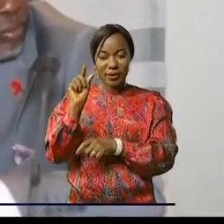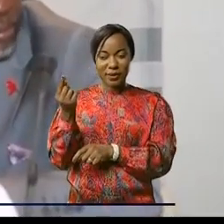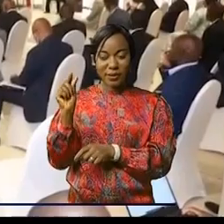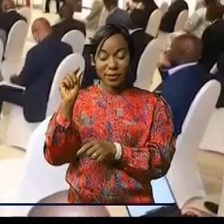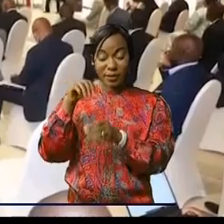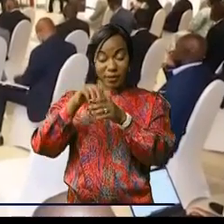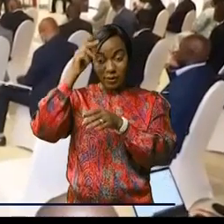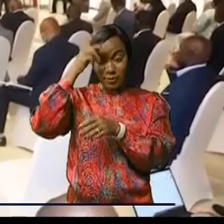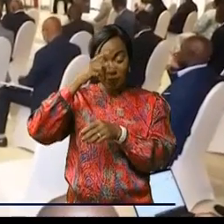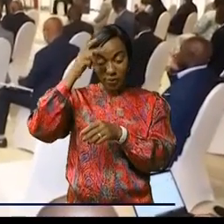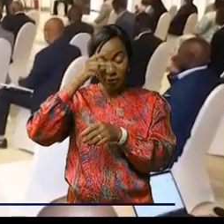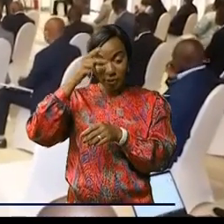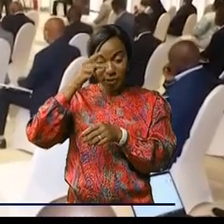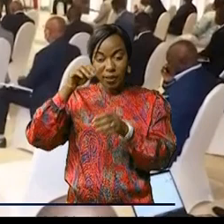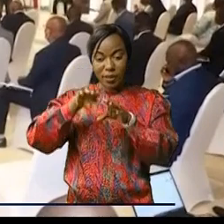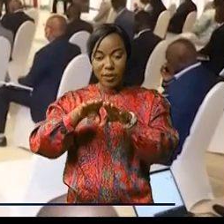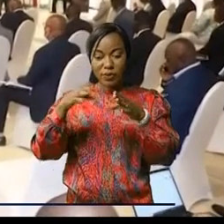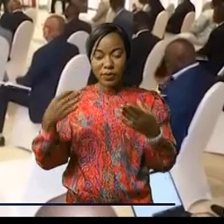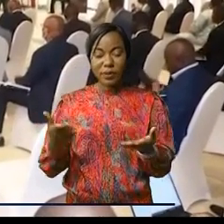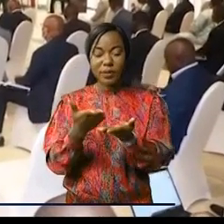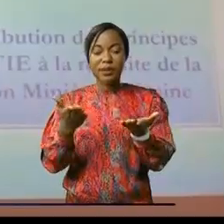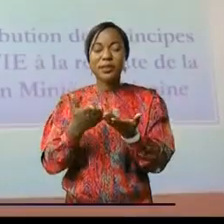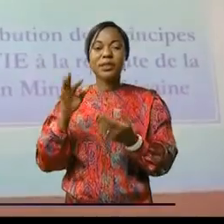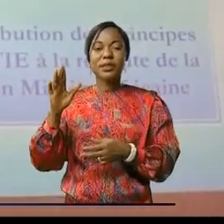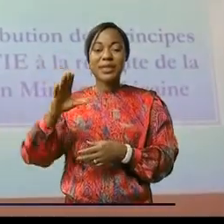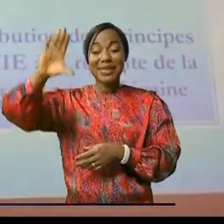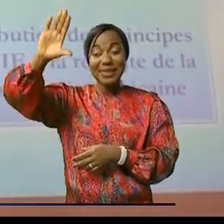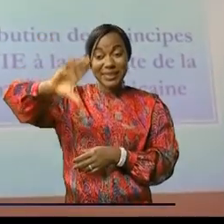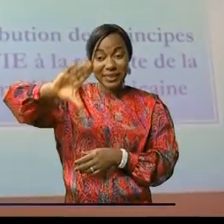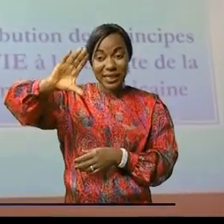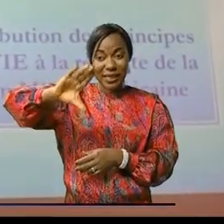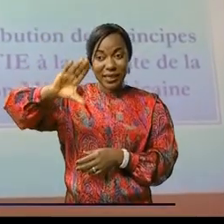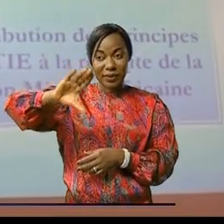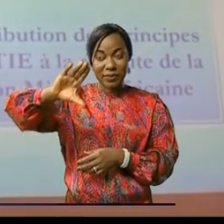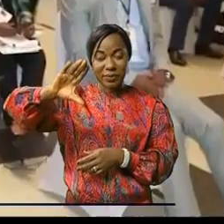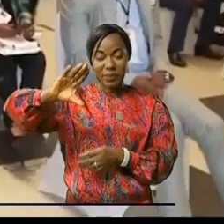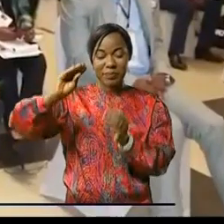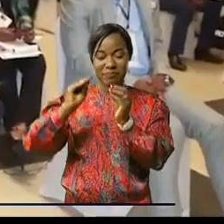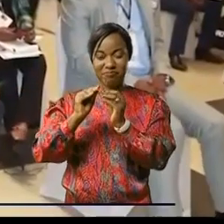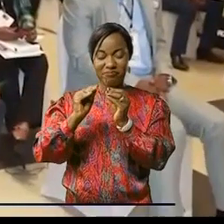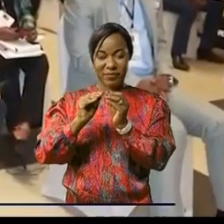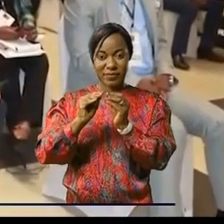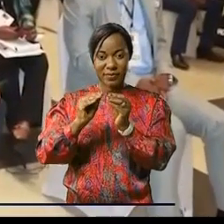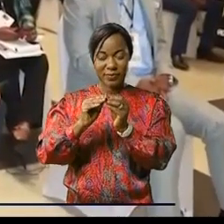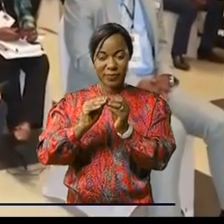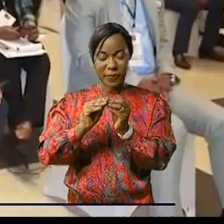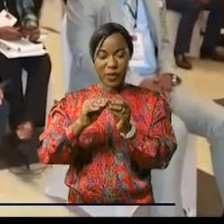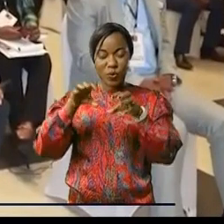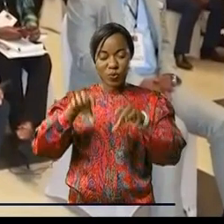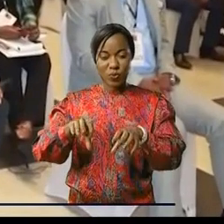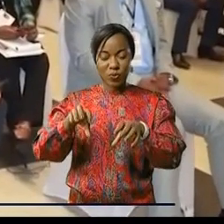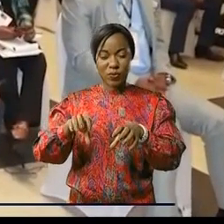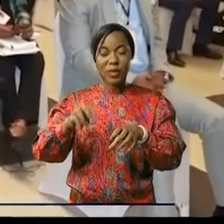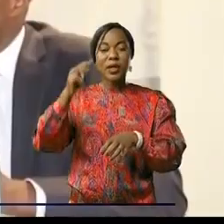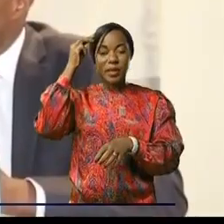industrielle, au cours de l'ouverture à Kinshasa de la cinquième édition de l'Alternative Mining in Dabar, en RDC, le